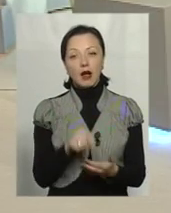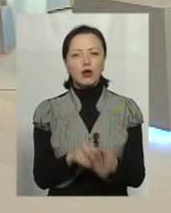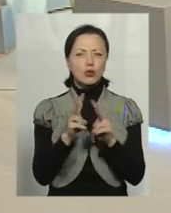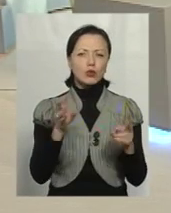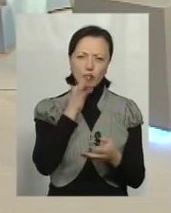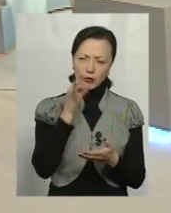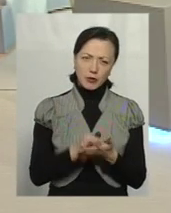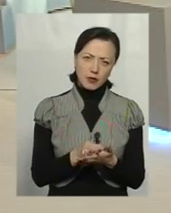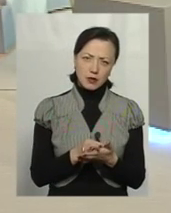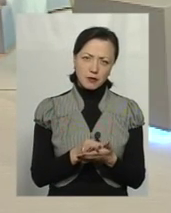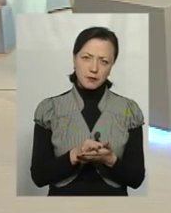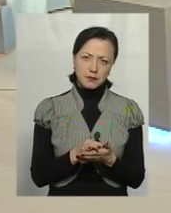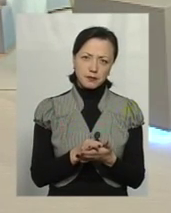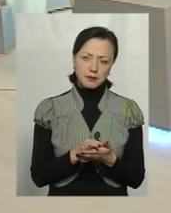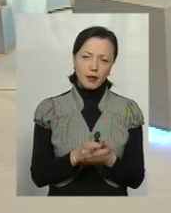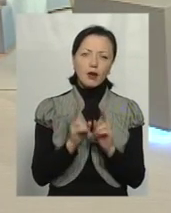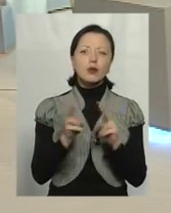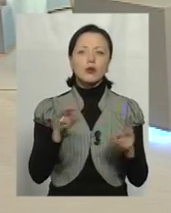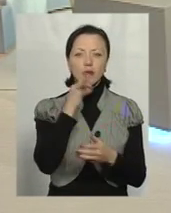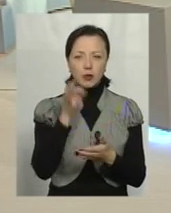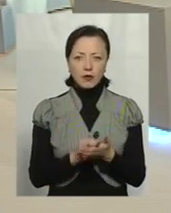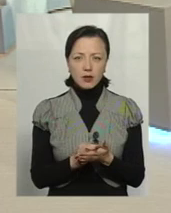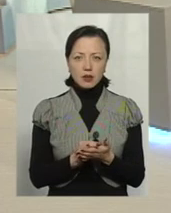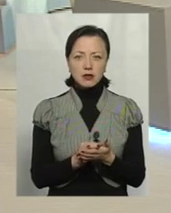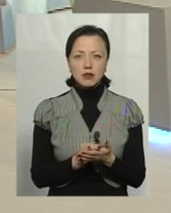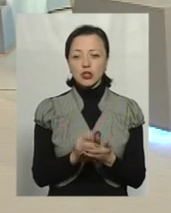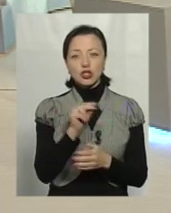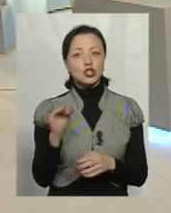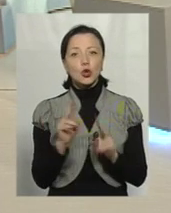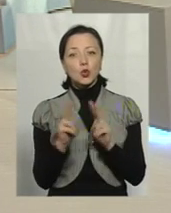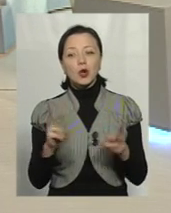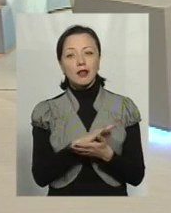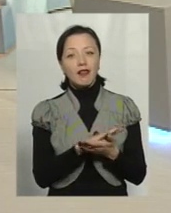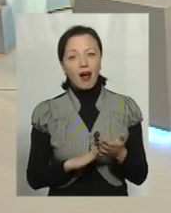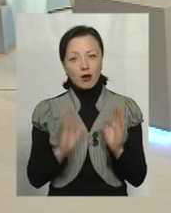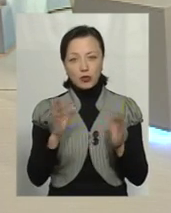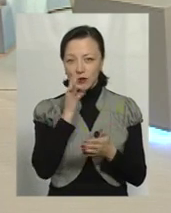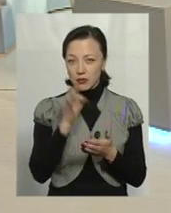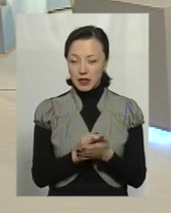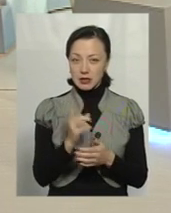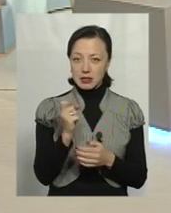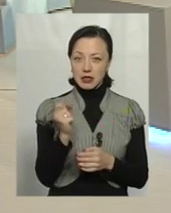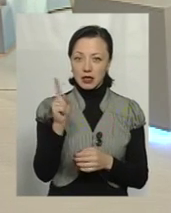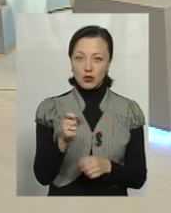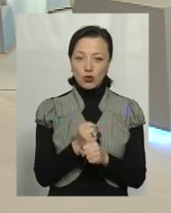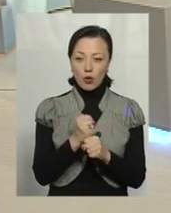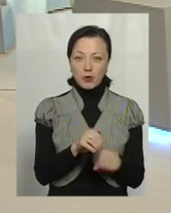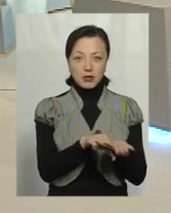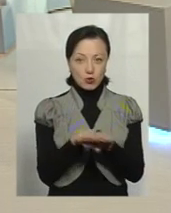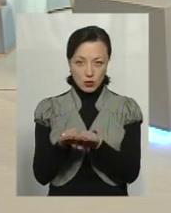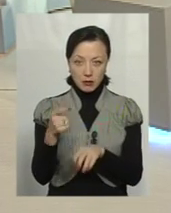відповість? Хто відповість? Хто відповідає? Чи хто далі буде відповідати за те, що робиться з курсом?